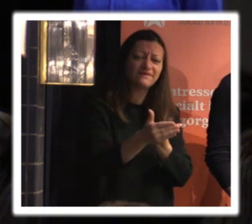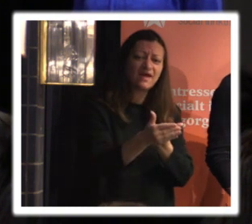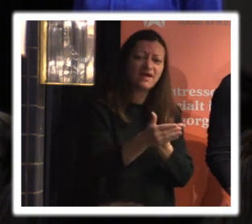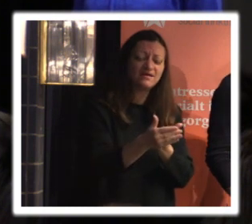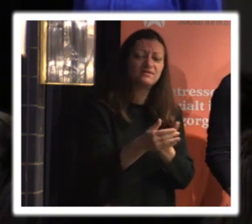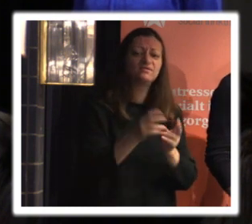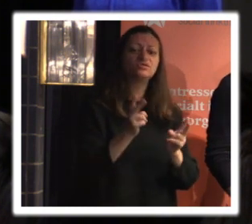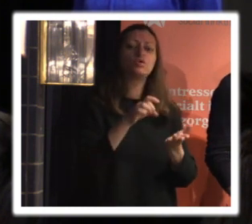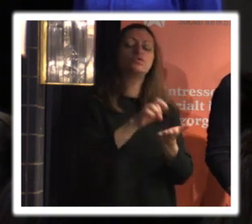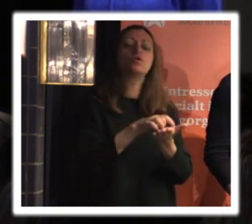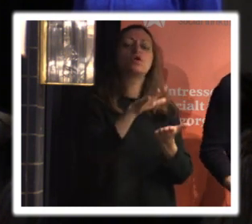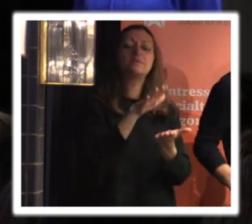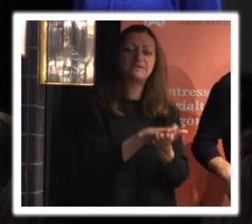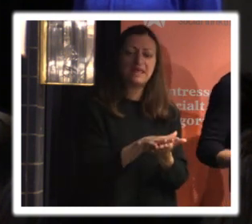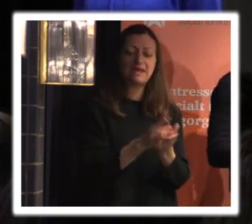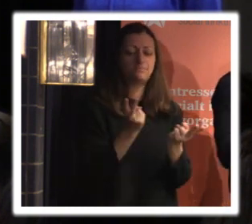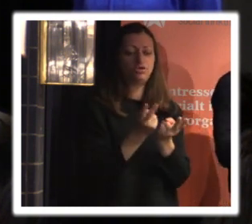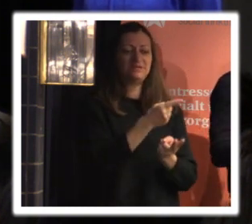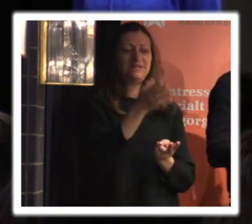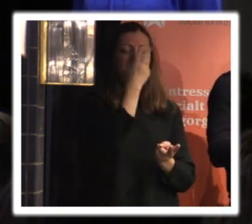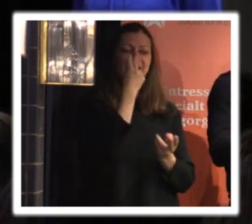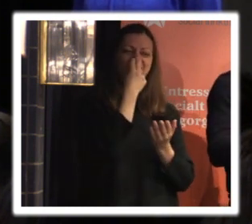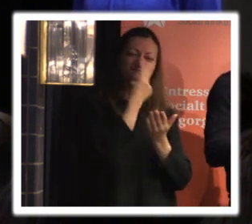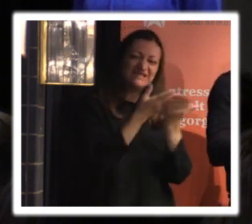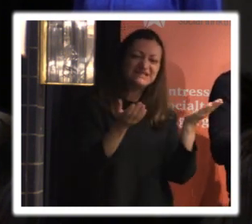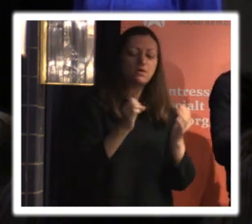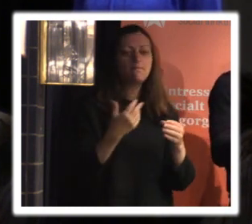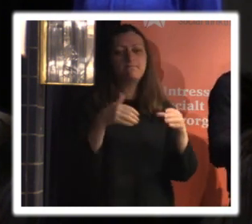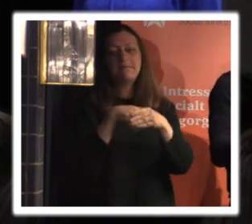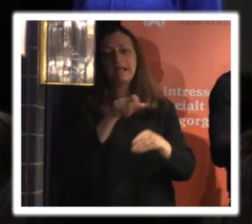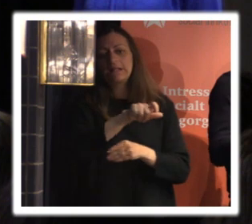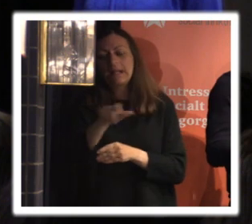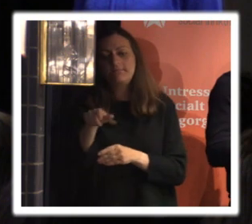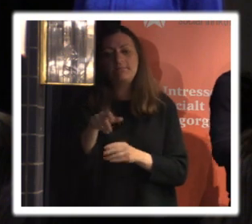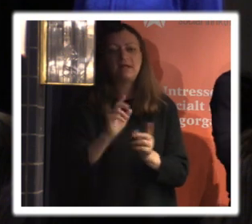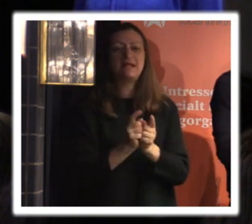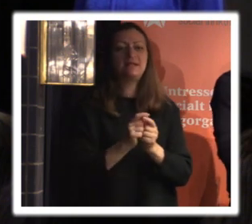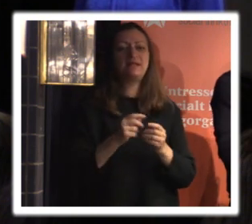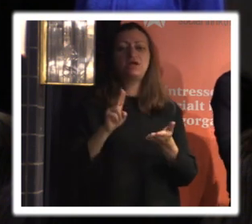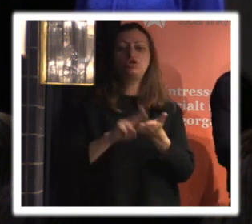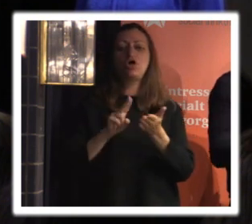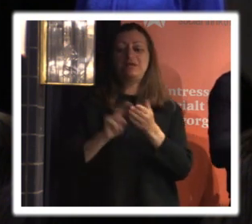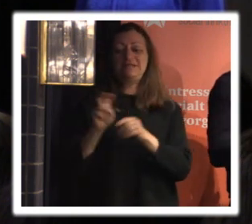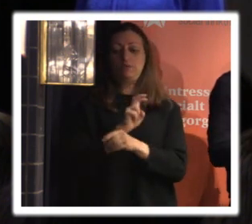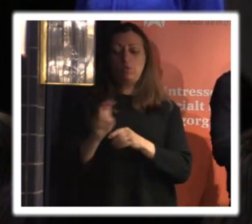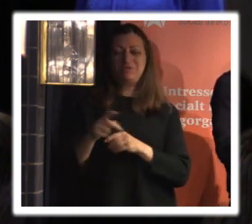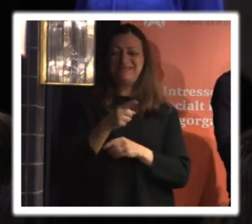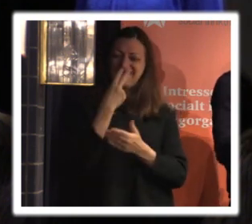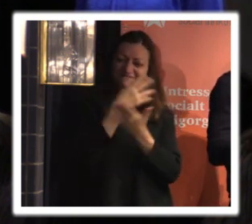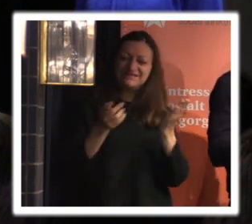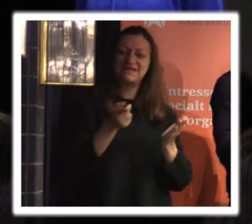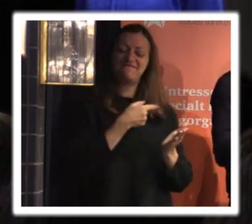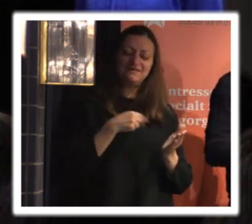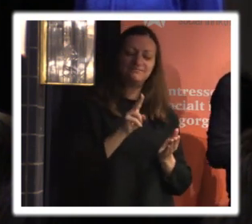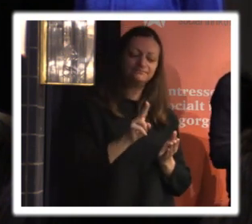dokumentera så att liksom ni kan ändå visa om det är medlemmar eller om det skulle vara så så är det datainspektionen att ni tänker på detta att